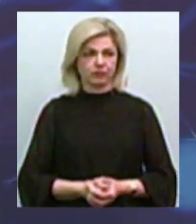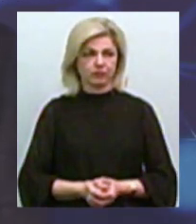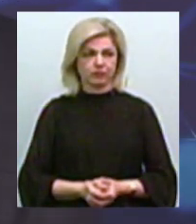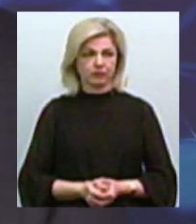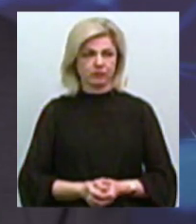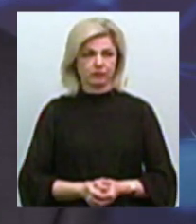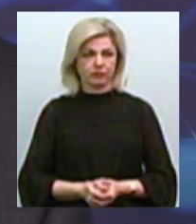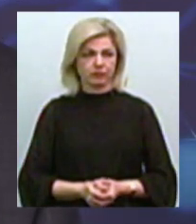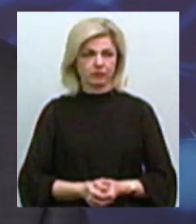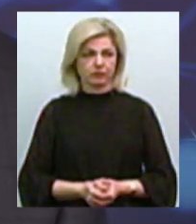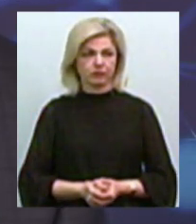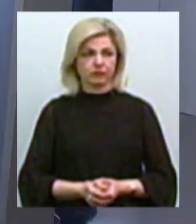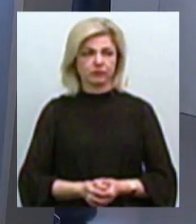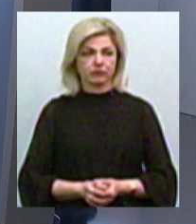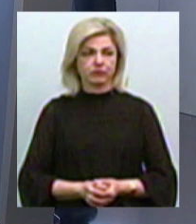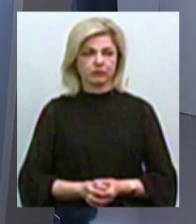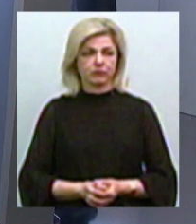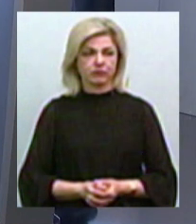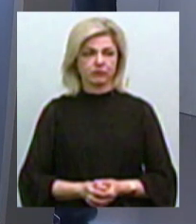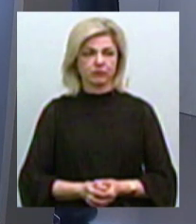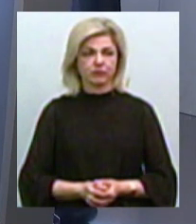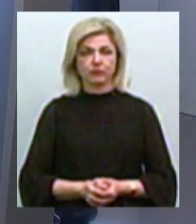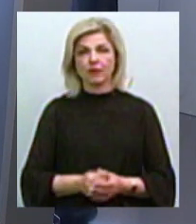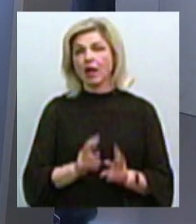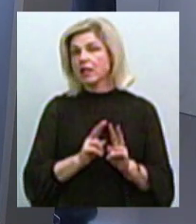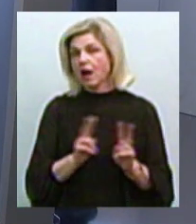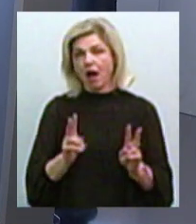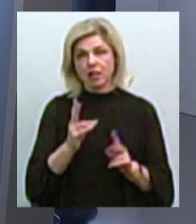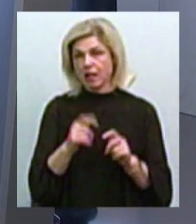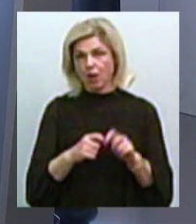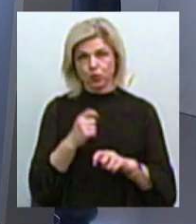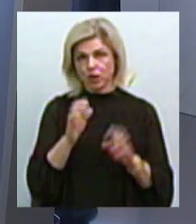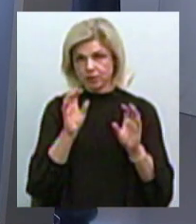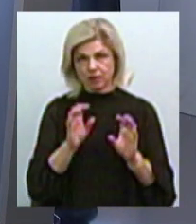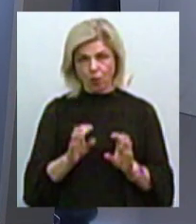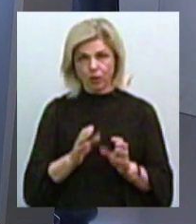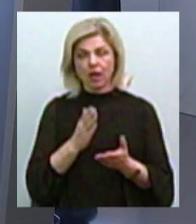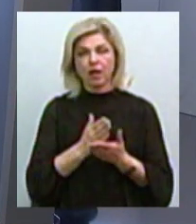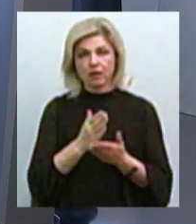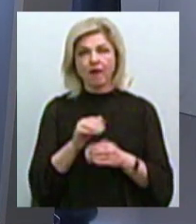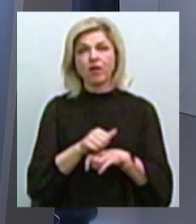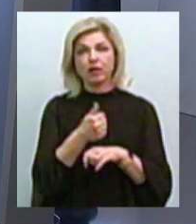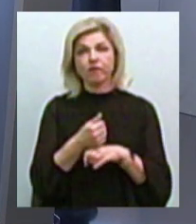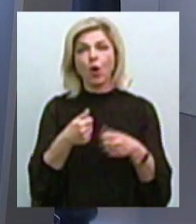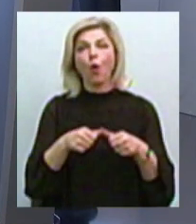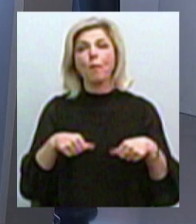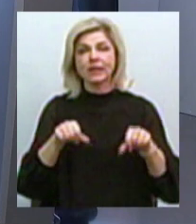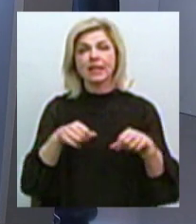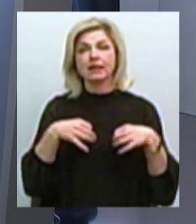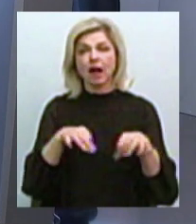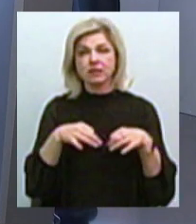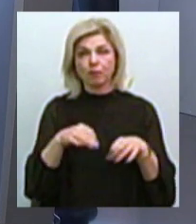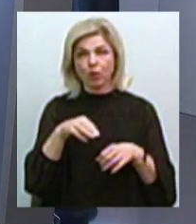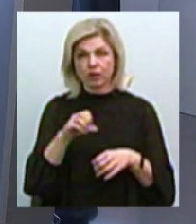Дякую. Дякую. не нарушаю закон. Являюсь, возглавляю комісію транспортною. Комісія